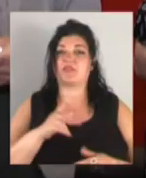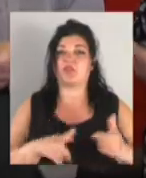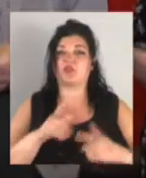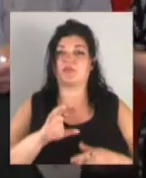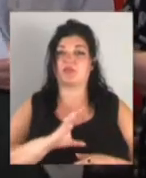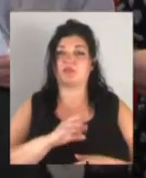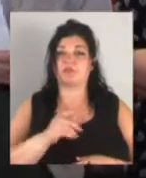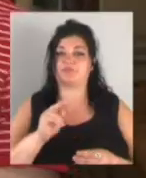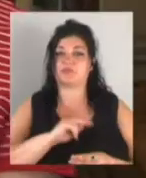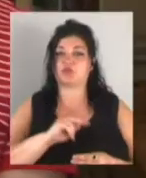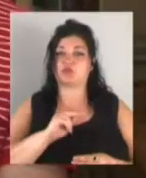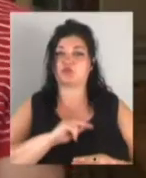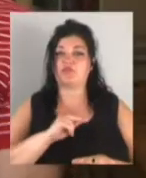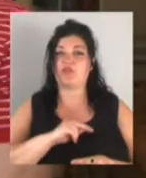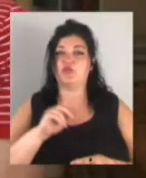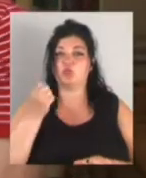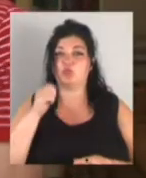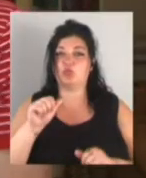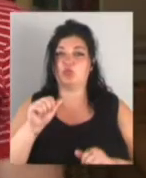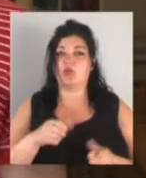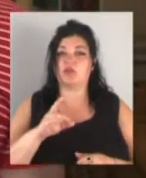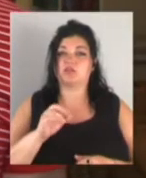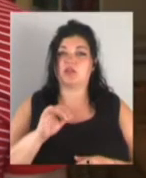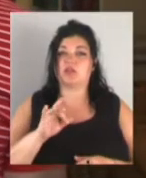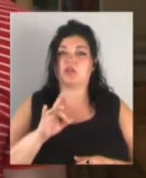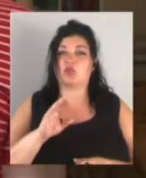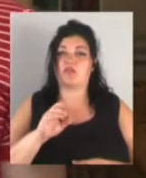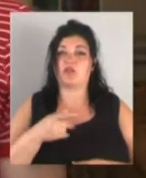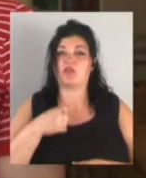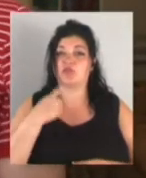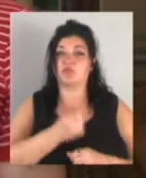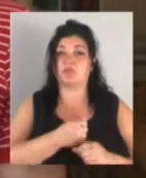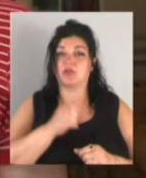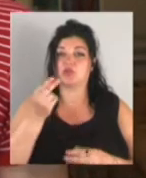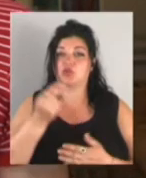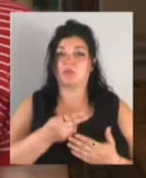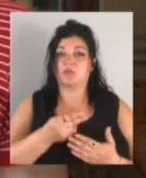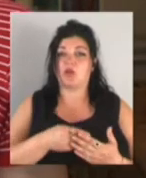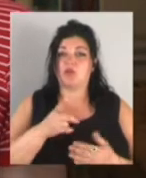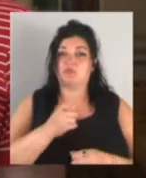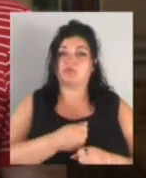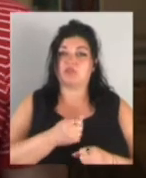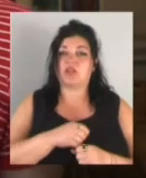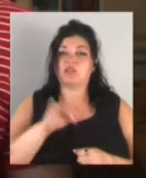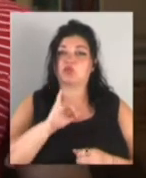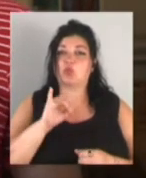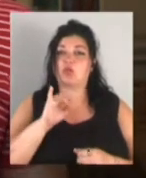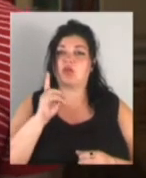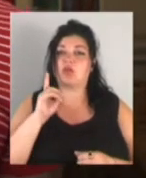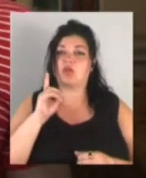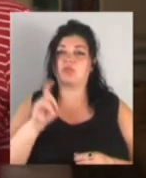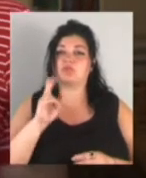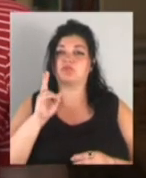скульптор Олександр Коваль. Каже, щоб зробити зображення на ній достовірними, співпрацював з істориками. «Висказували історики